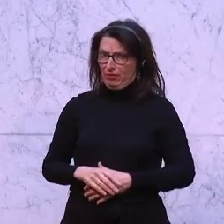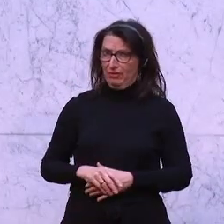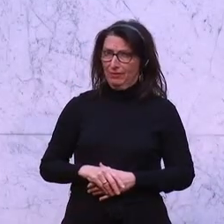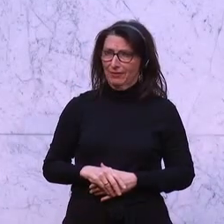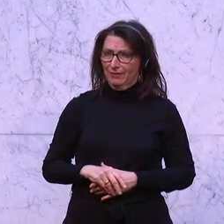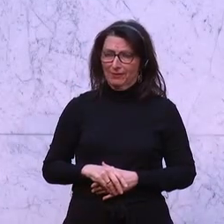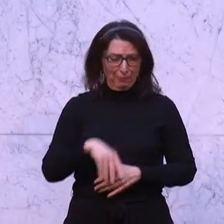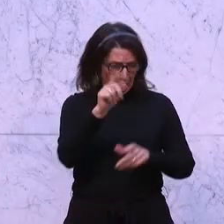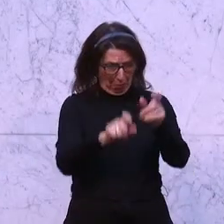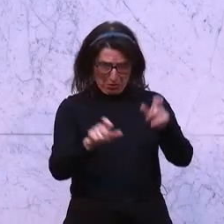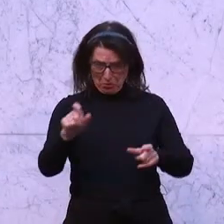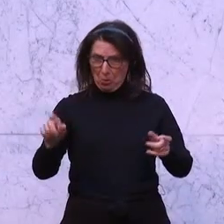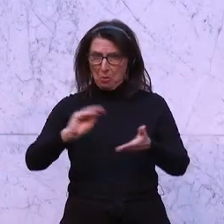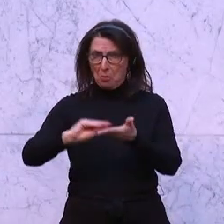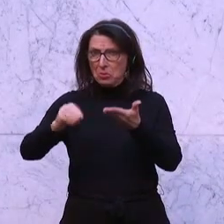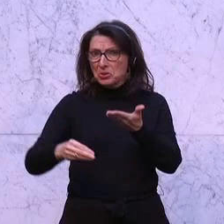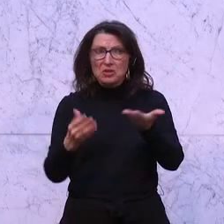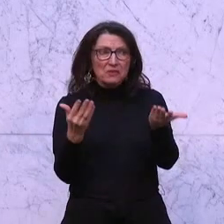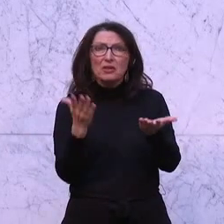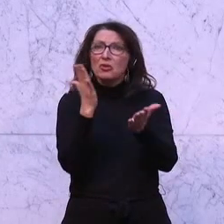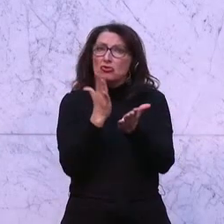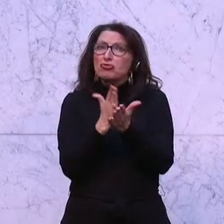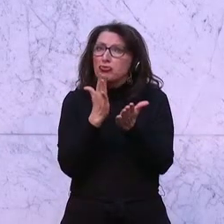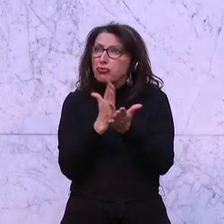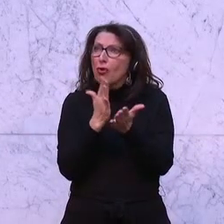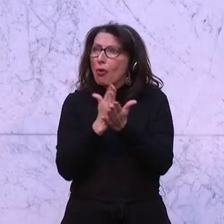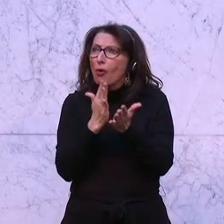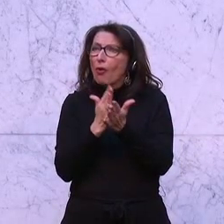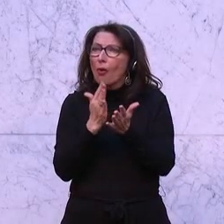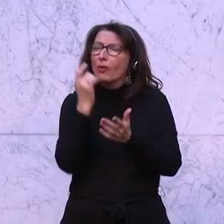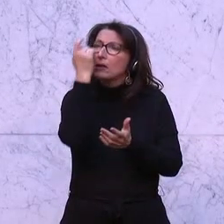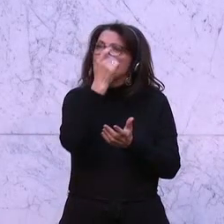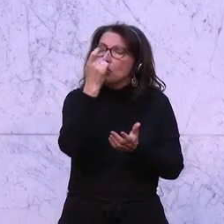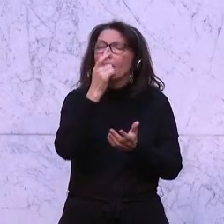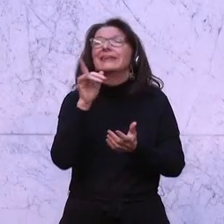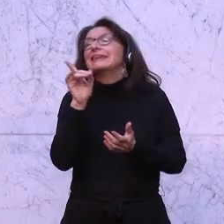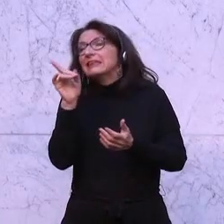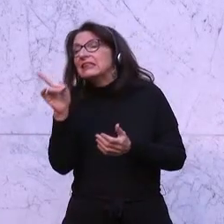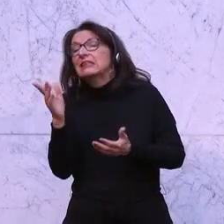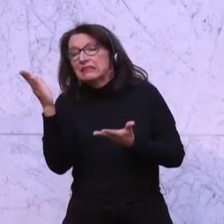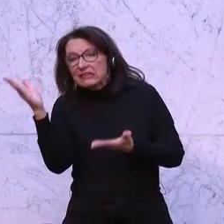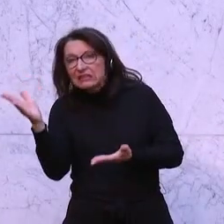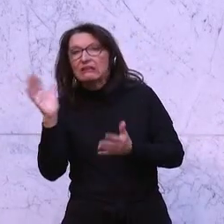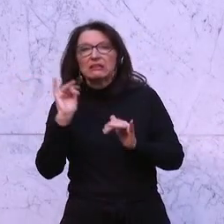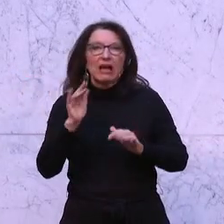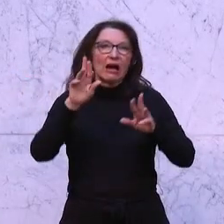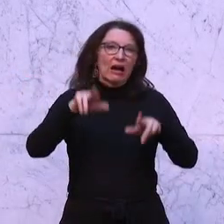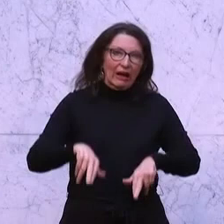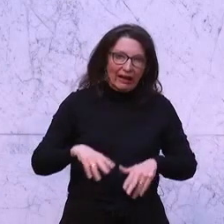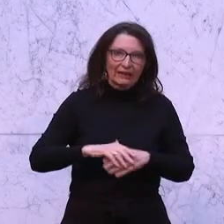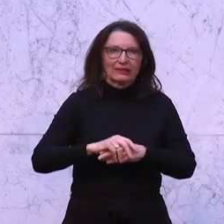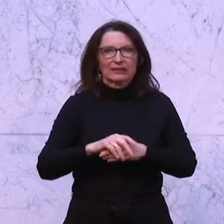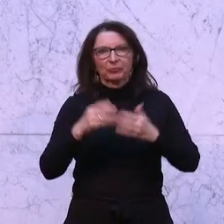Das sind Leute, die machen sich darüber Gedanken. Ich gebe Ihnen recht, dass wir das Instrument des Einleitens,